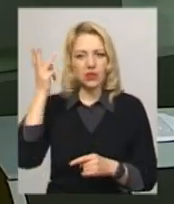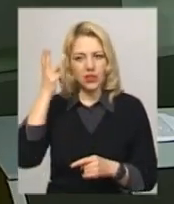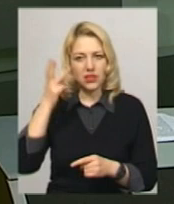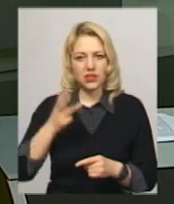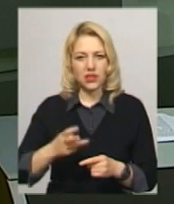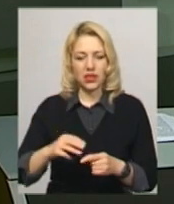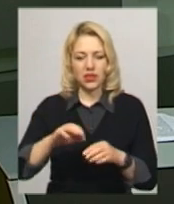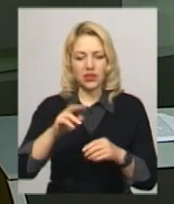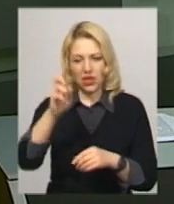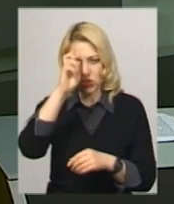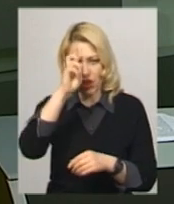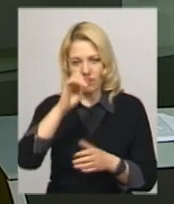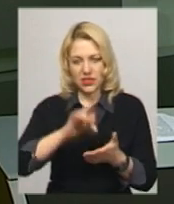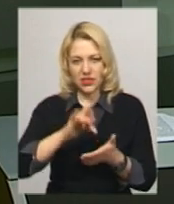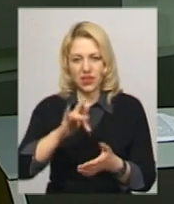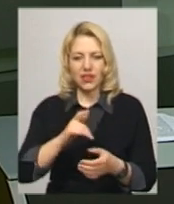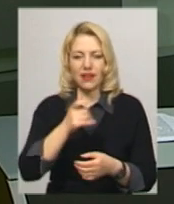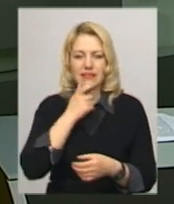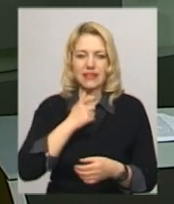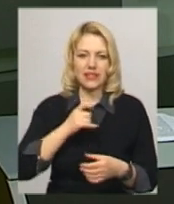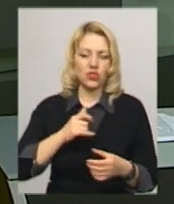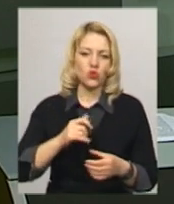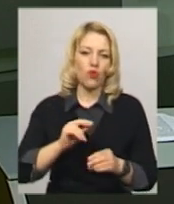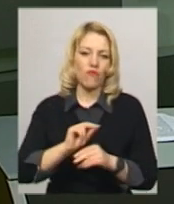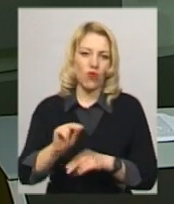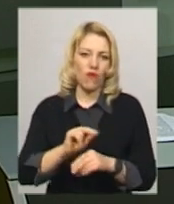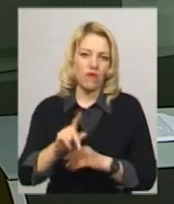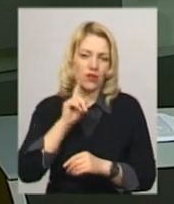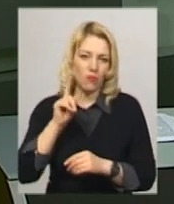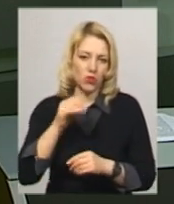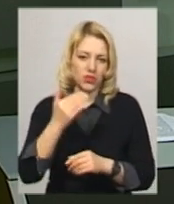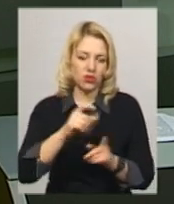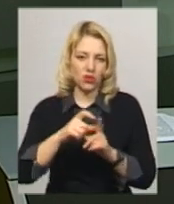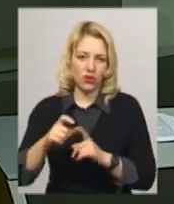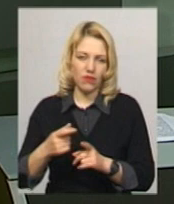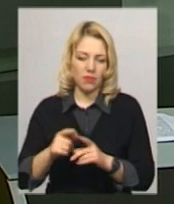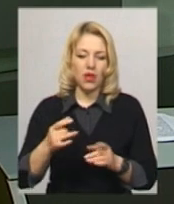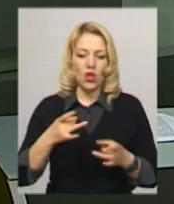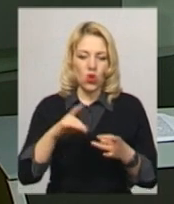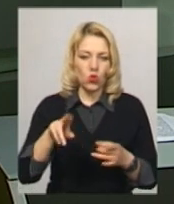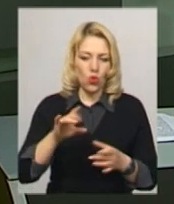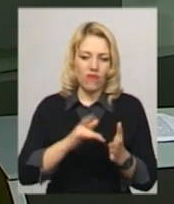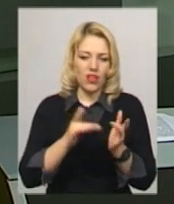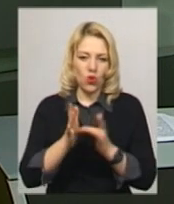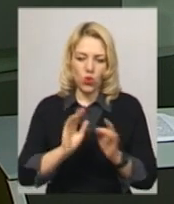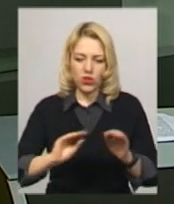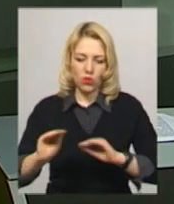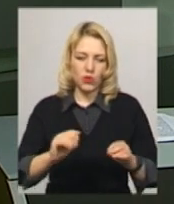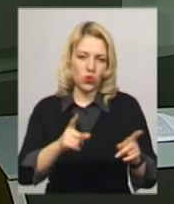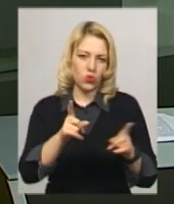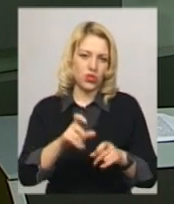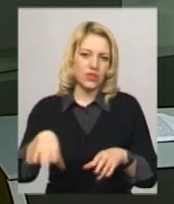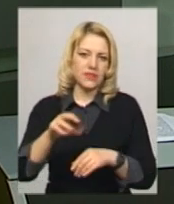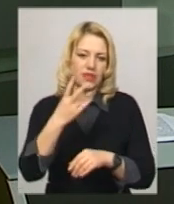державного центру естетичного виховання учнівської молоді. За її словами, до великодній композиції долучилися всі 24